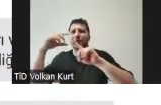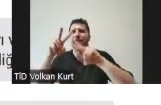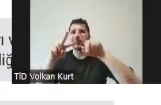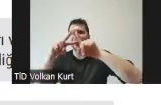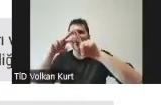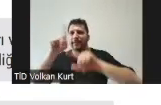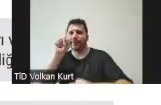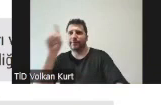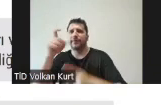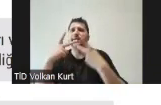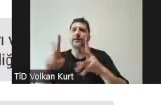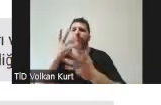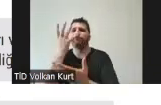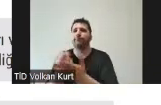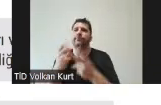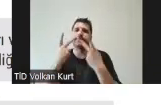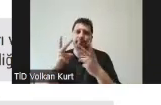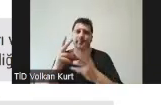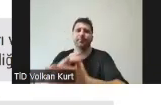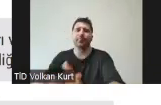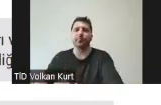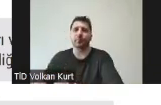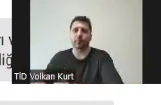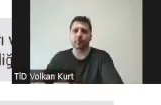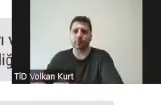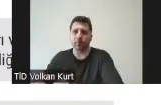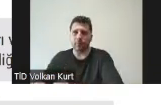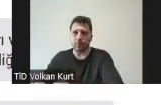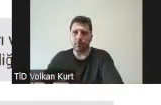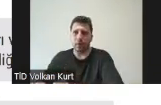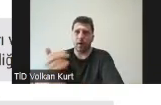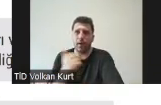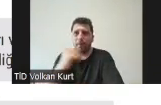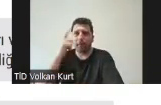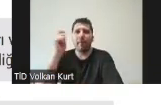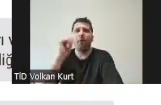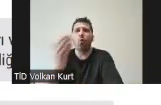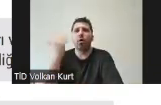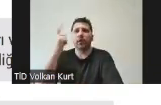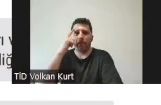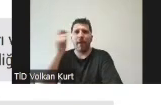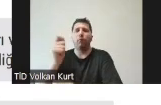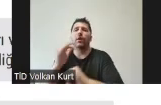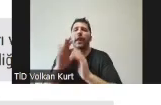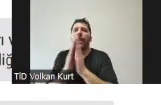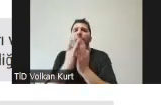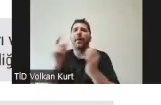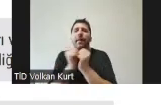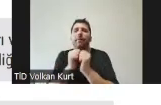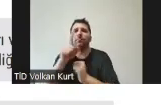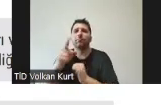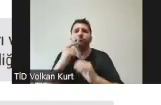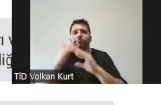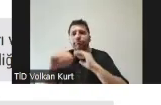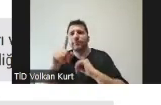oktan indirebilirsiniz bilgisayarınızla. Başvuru yapmadan önce başvuru rehberiyle beraber o dokümanı da incelemenizi